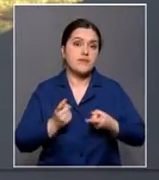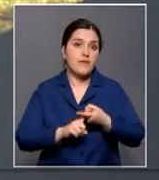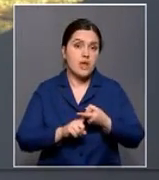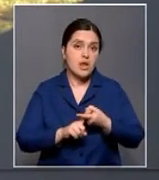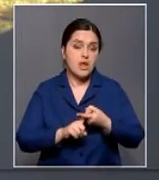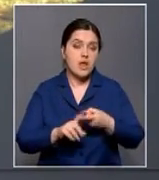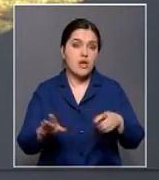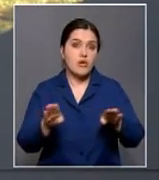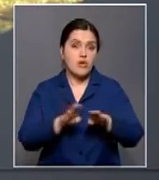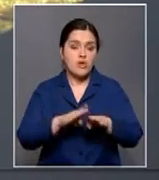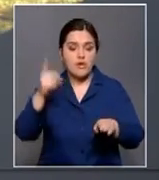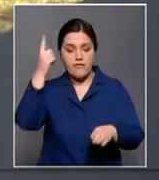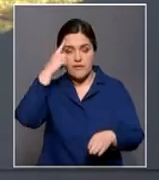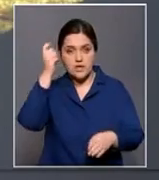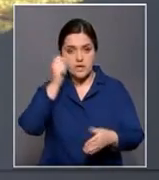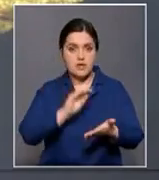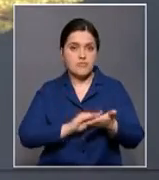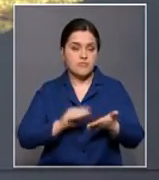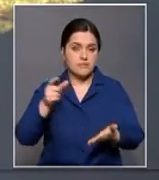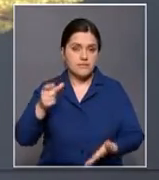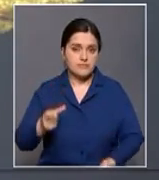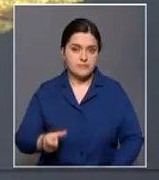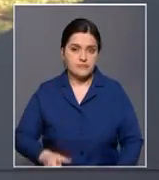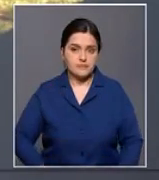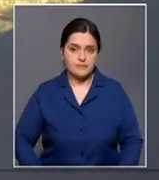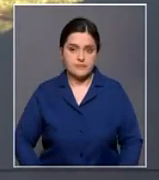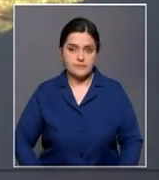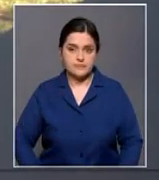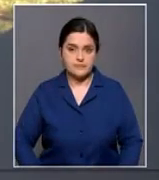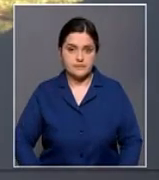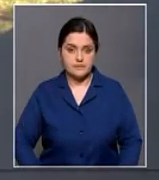чем же связана такая тенденция, выясняла Жадра Джазина.